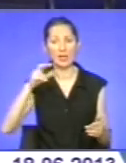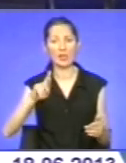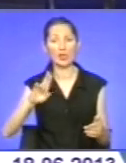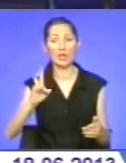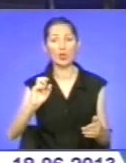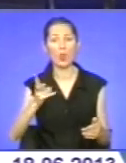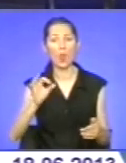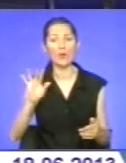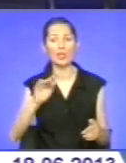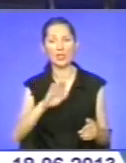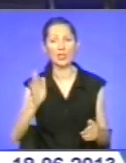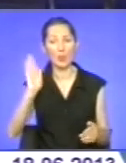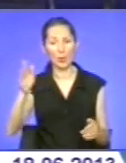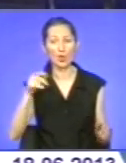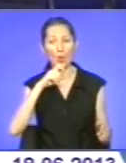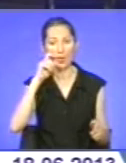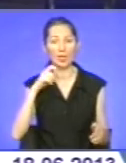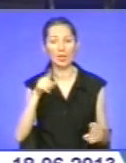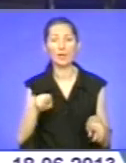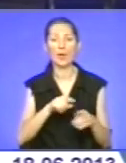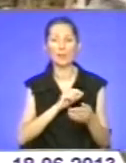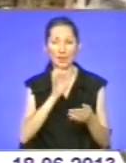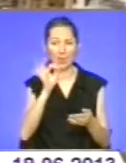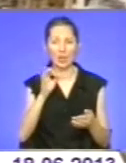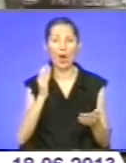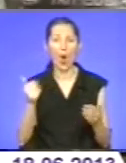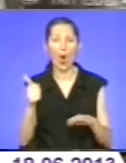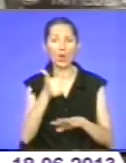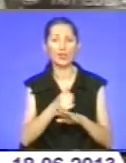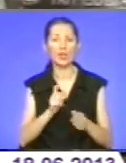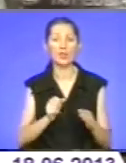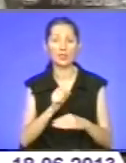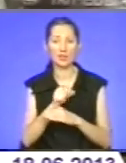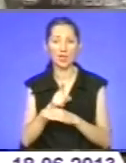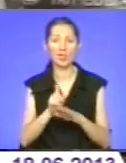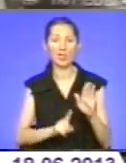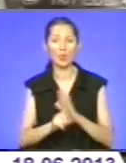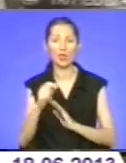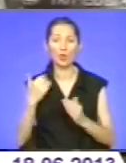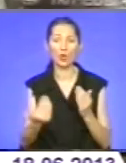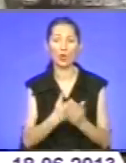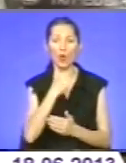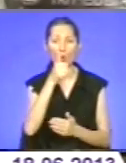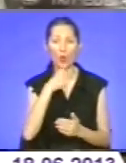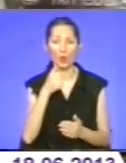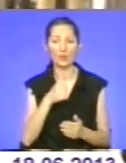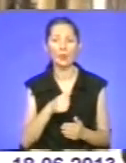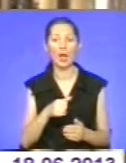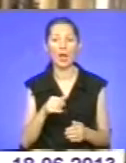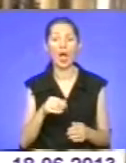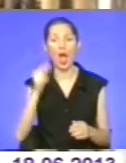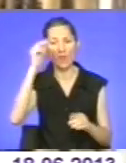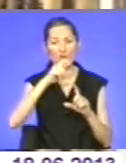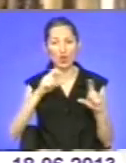головні завдання до початку нового навчального року. У школах та дитсадках взимку буде тепло, обіцяє віце-прем'єр.